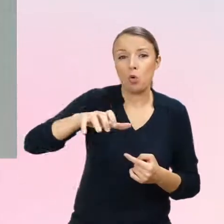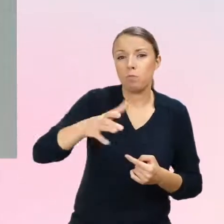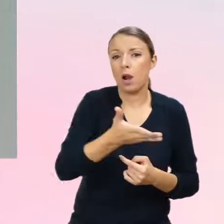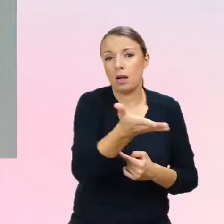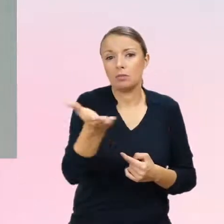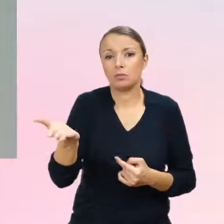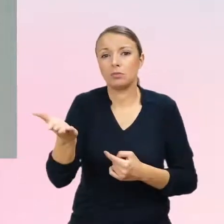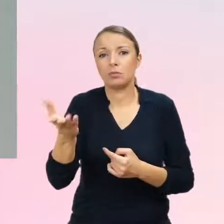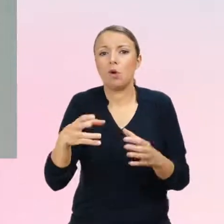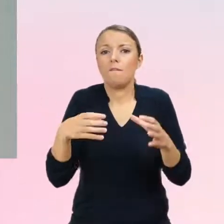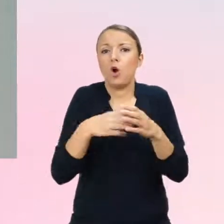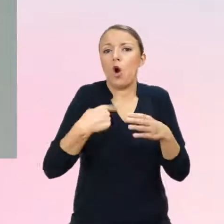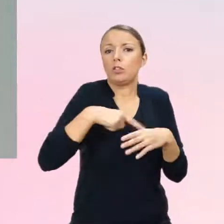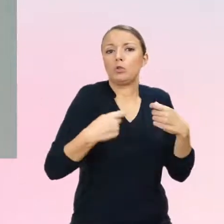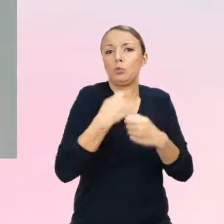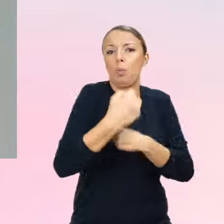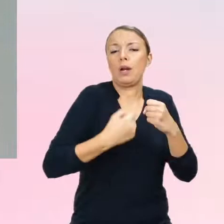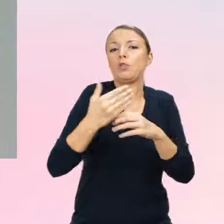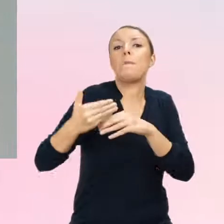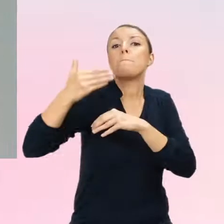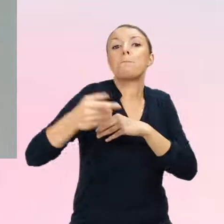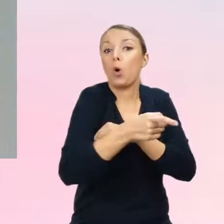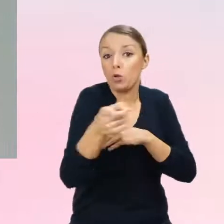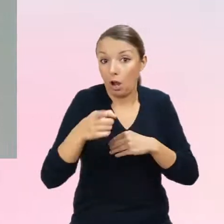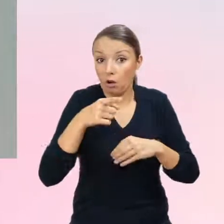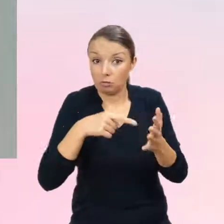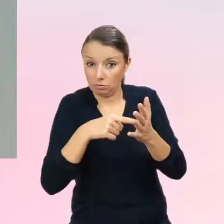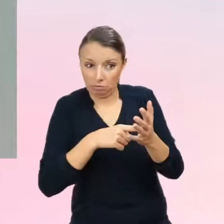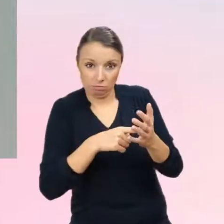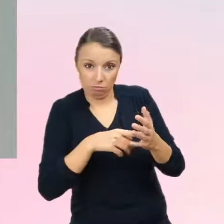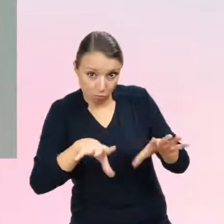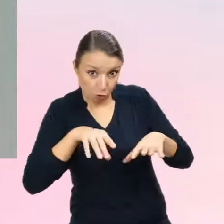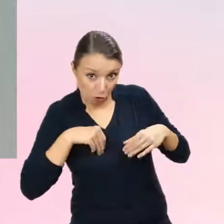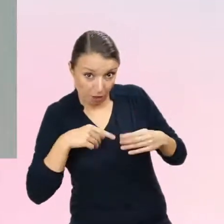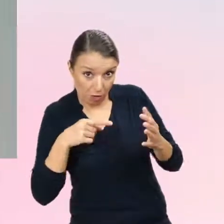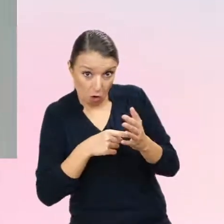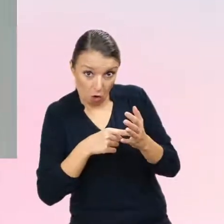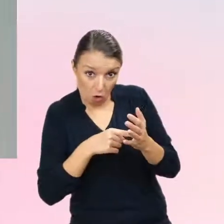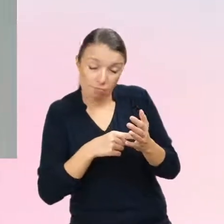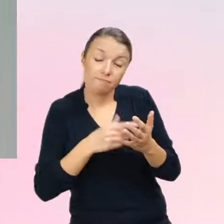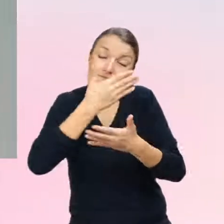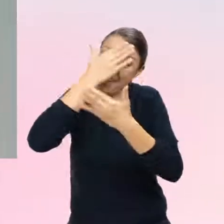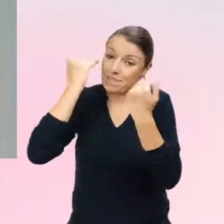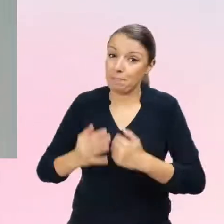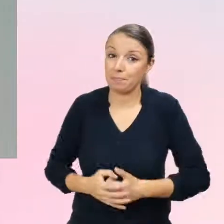ale odpowiadając konkretnie na to pytanie,